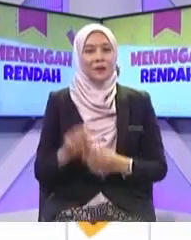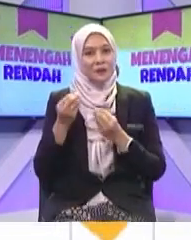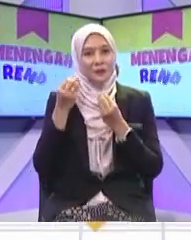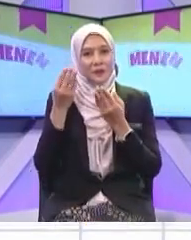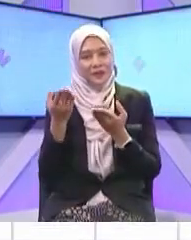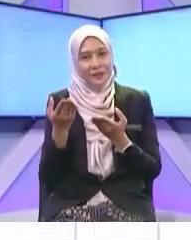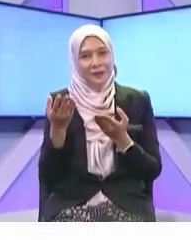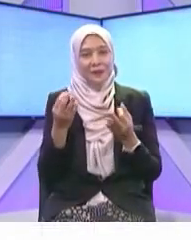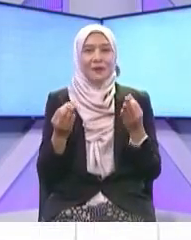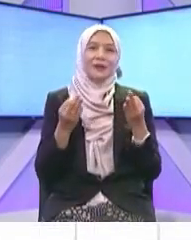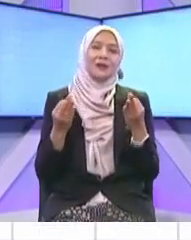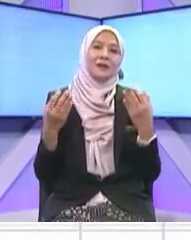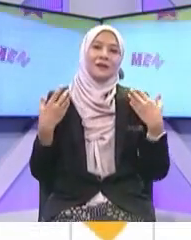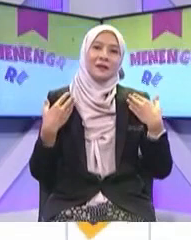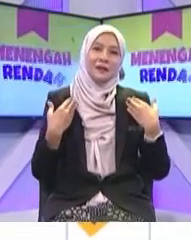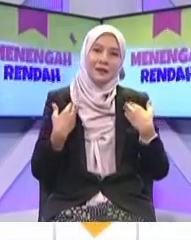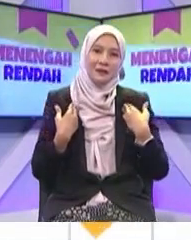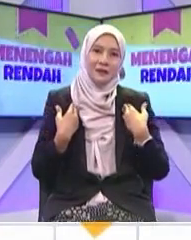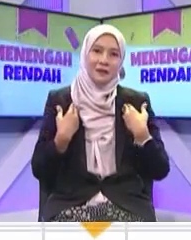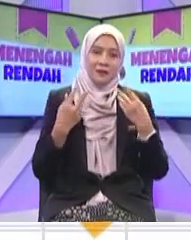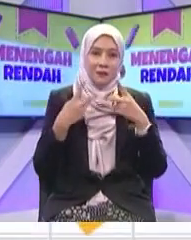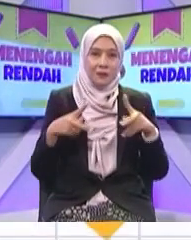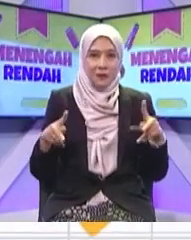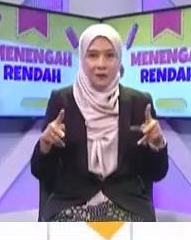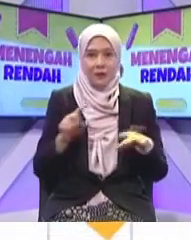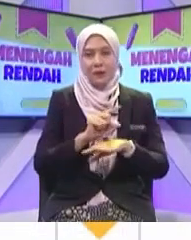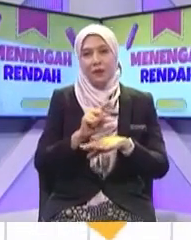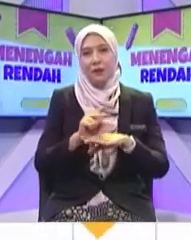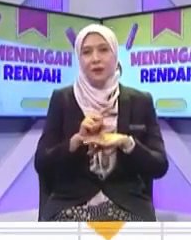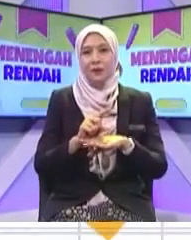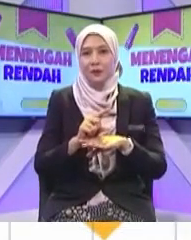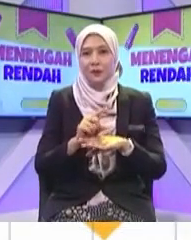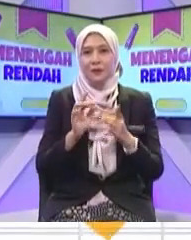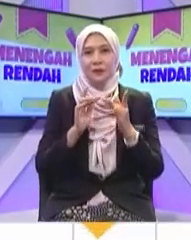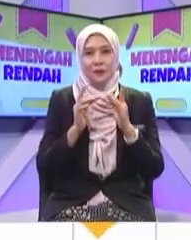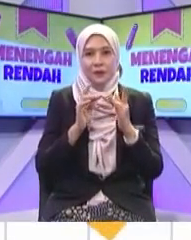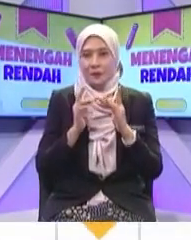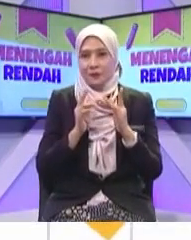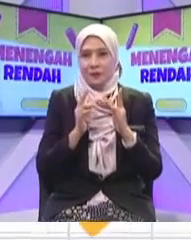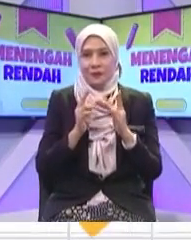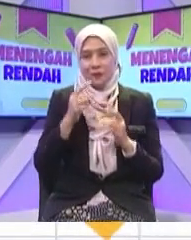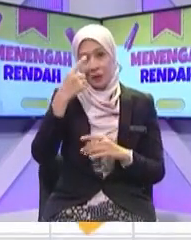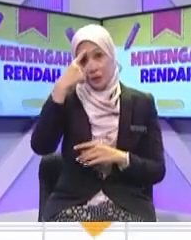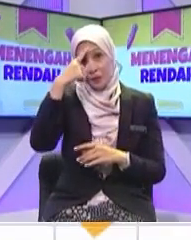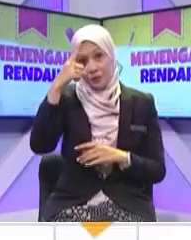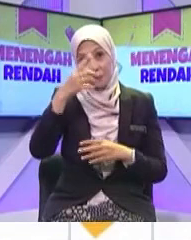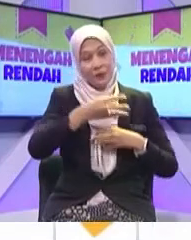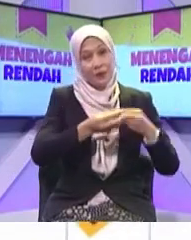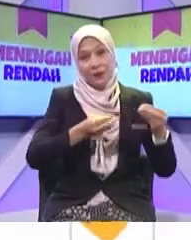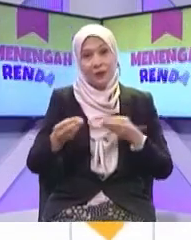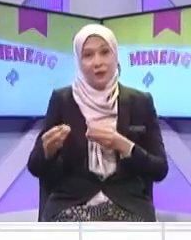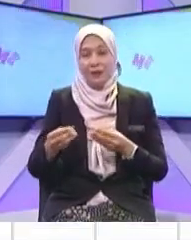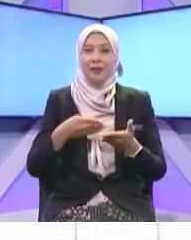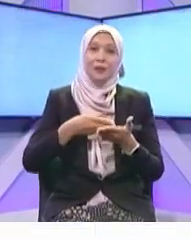pengalaman Siapa nak cuba dulu Khalif pernah Okey Belikan Khalif Pernah